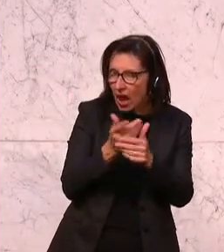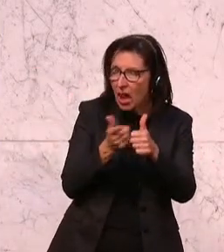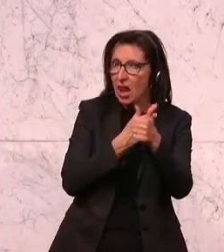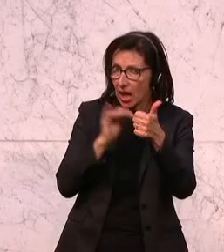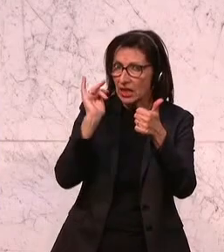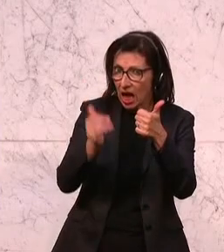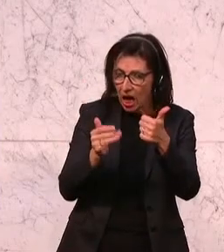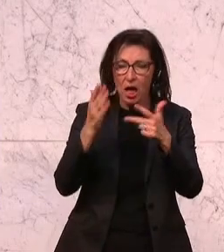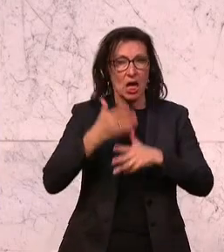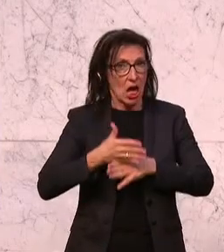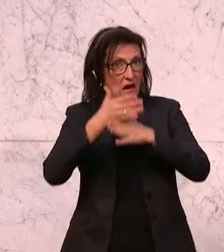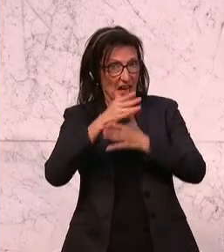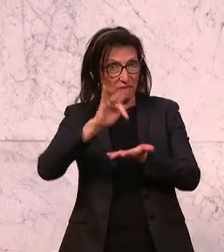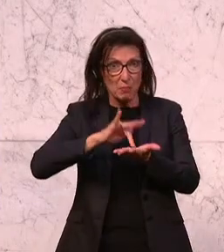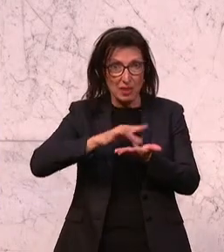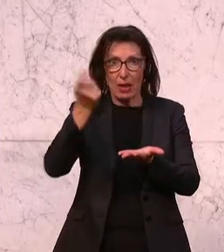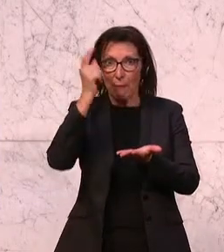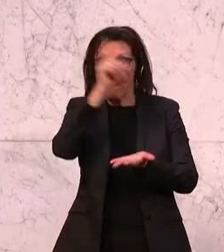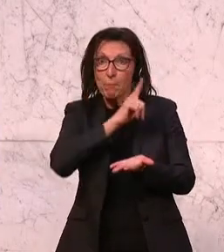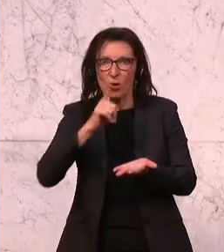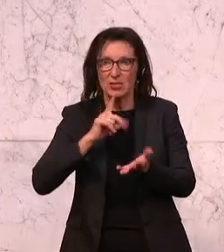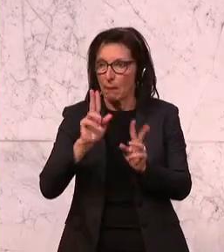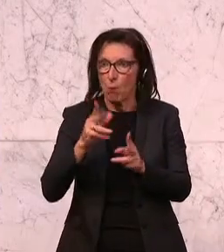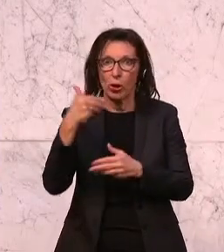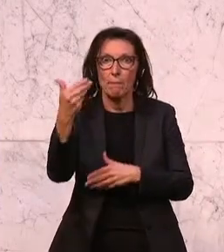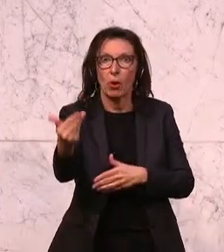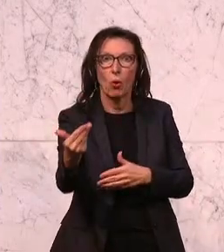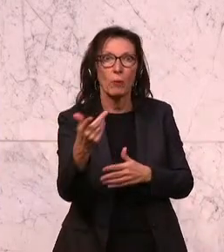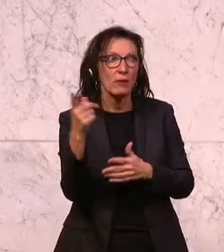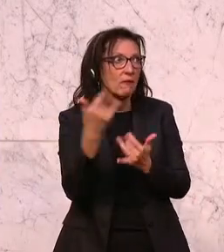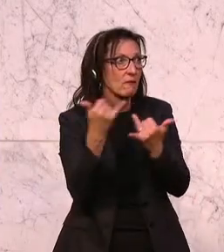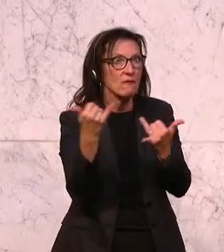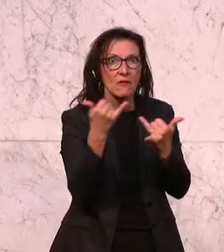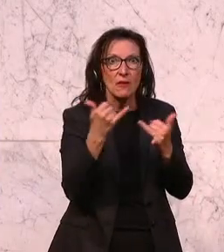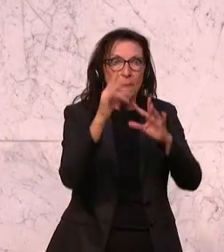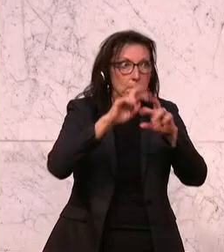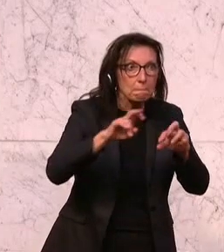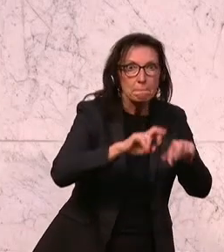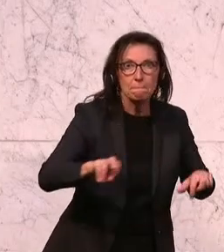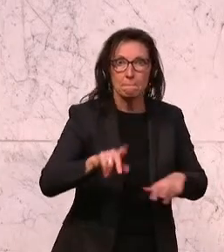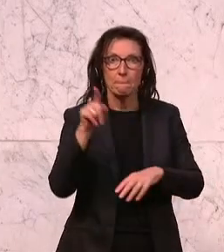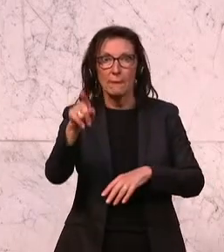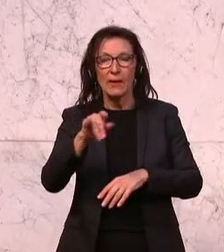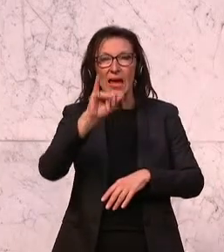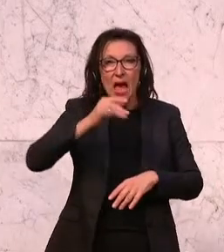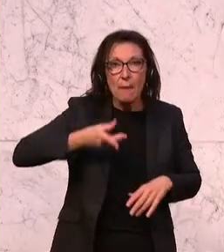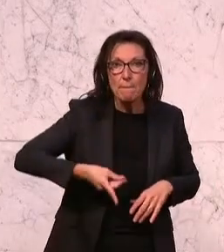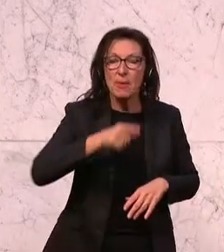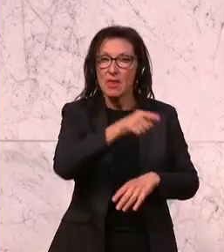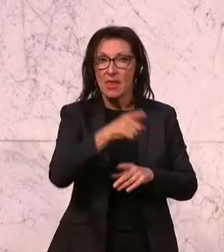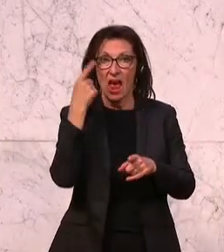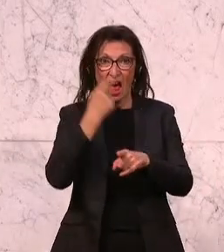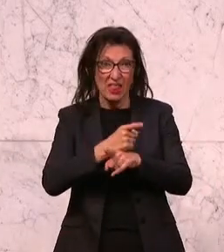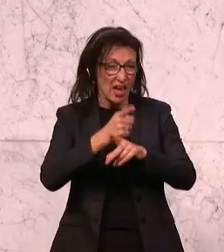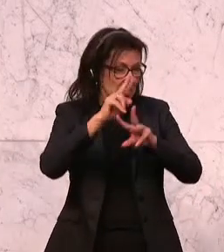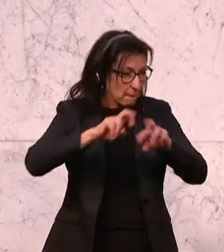Hilfsmitteln, nämlich den Polizisten, die Möglichkeit geben, das zu folgen. Ausfolgung der IP-Adressen bis zur Verfolgung